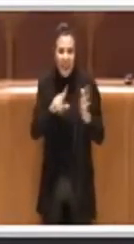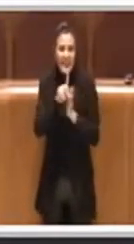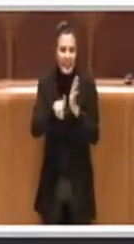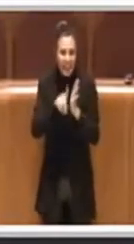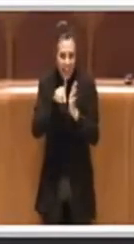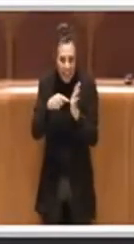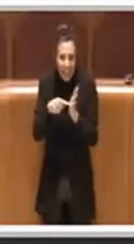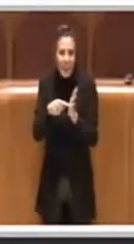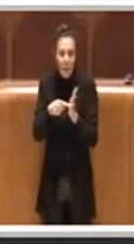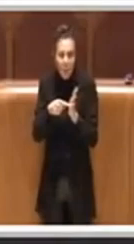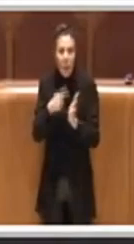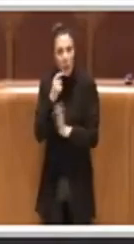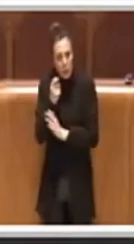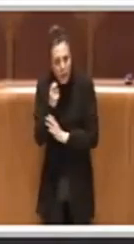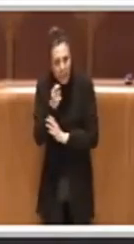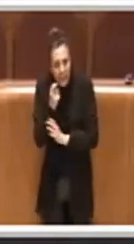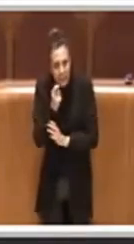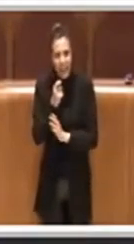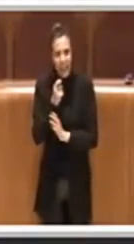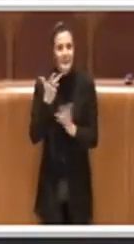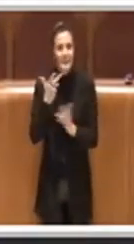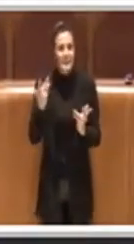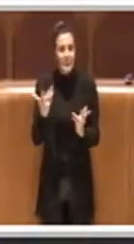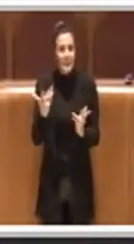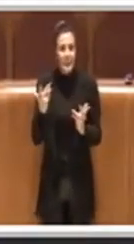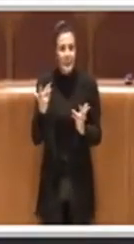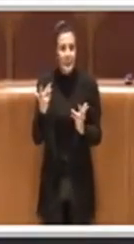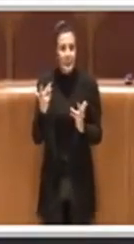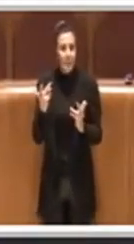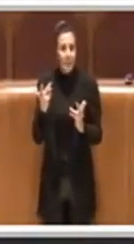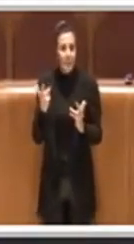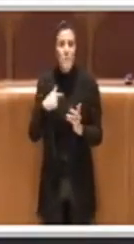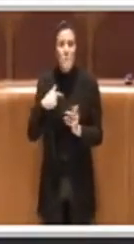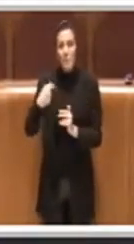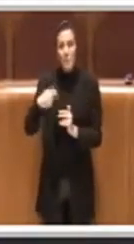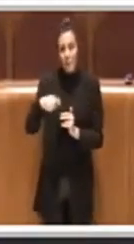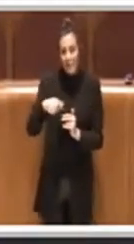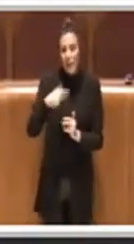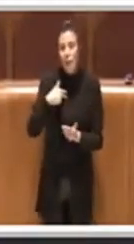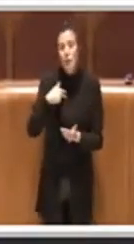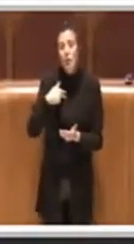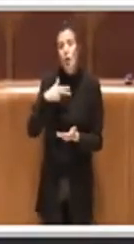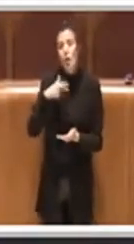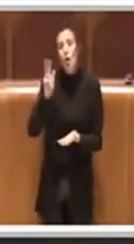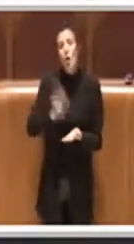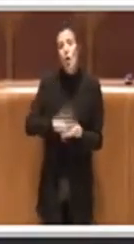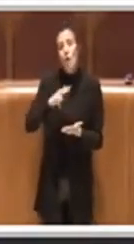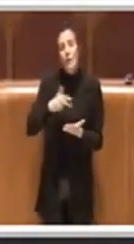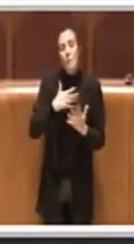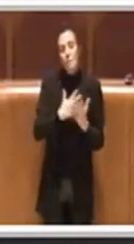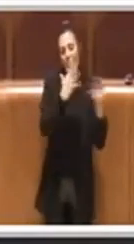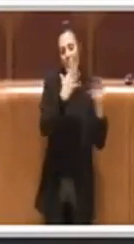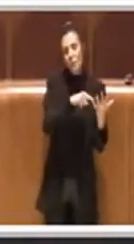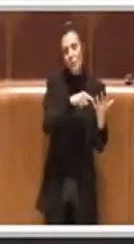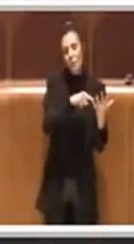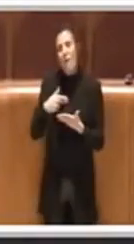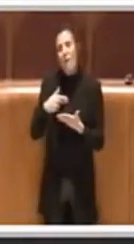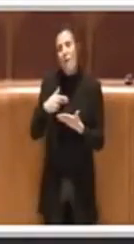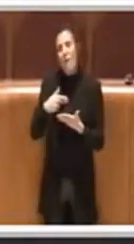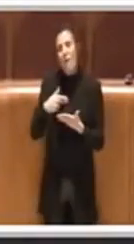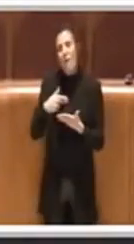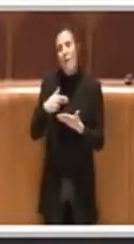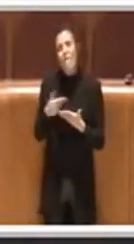delibera molto interessante e pertanto Presidente confermo che la maggioranza voterà